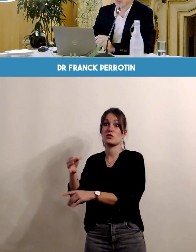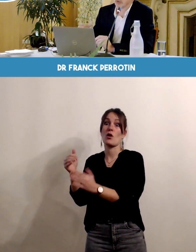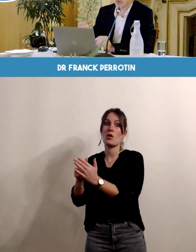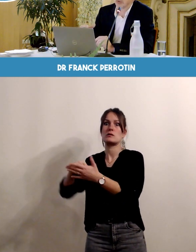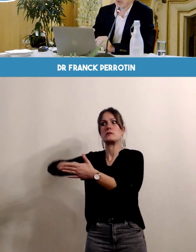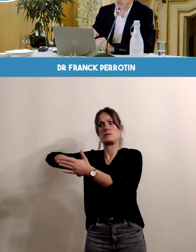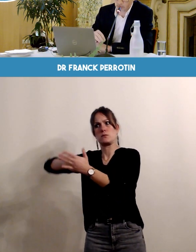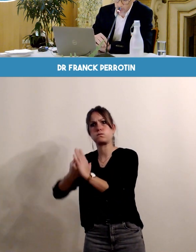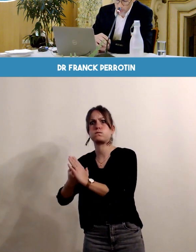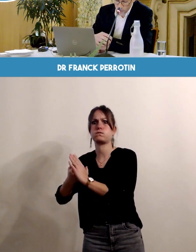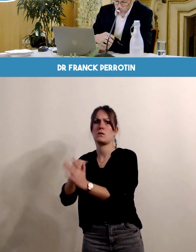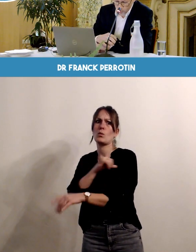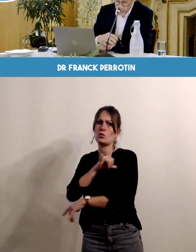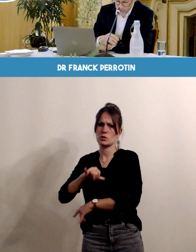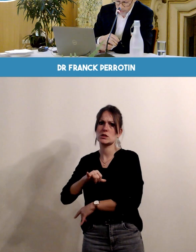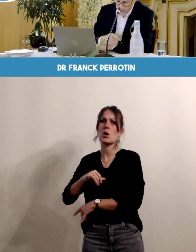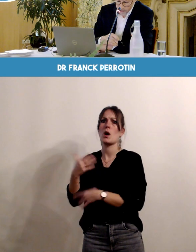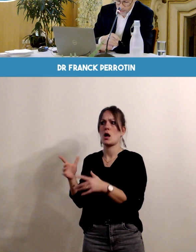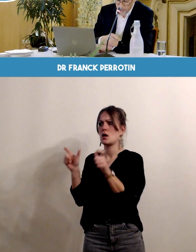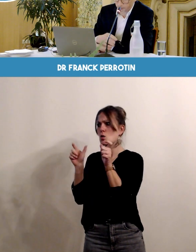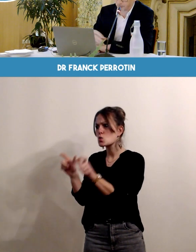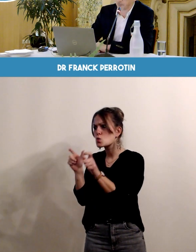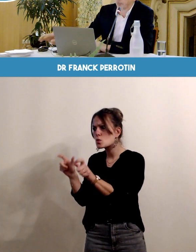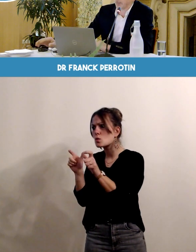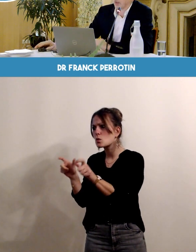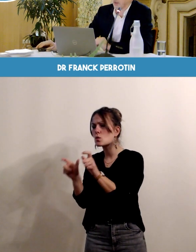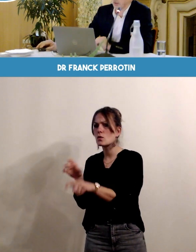d'une surveillance qui va être beaucoup plus attentive